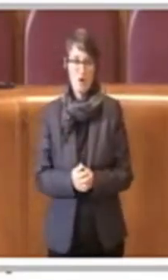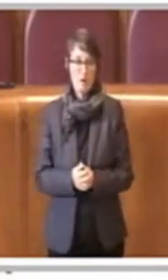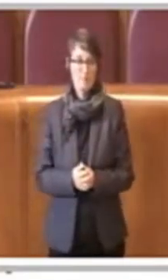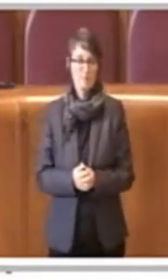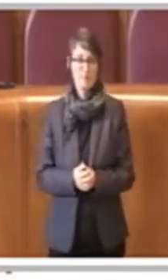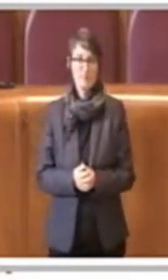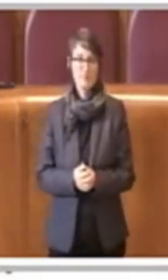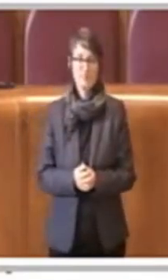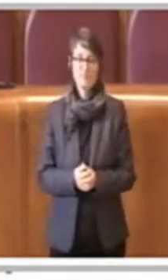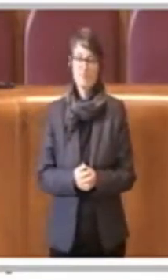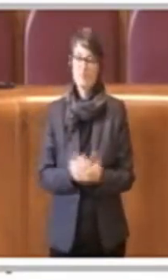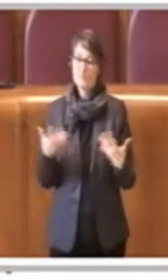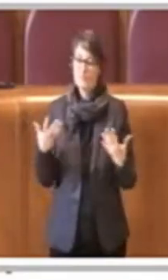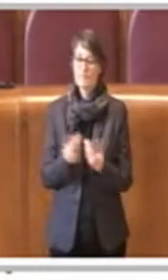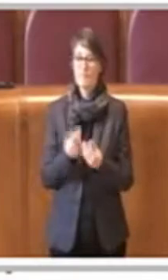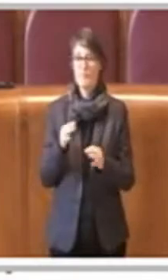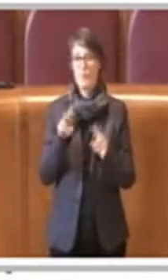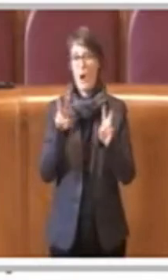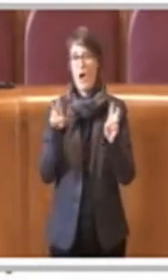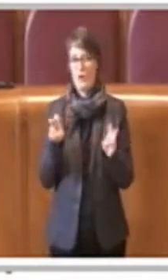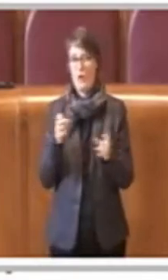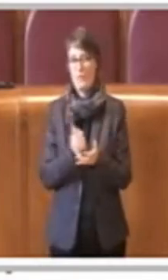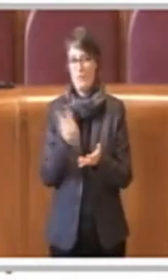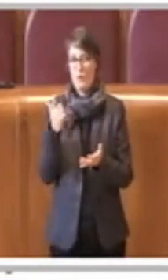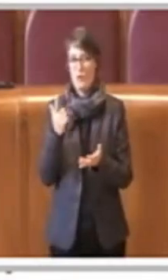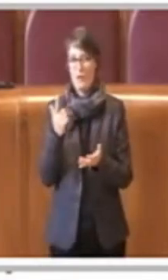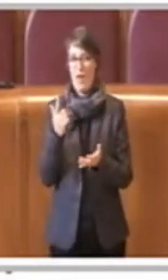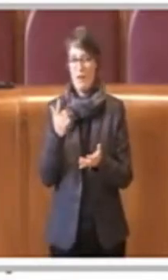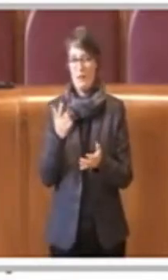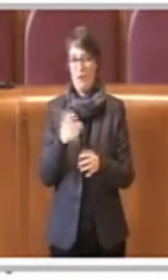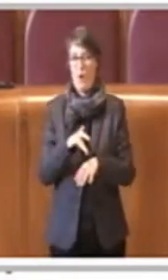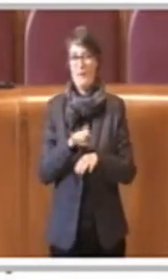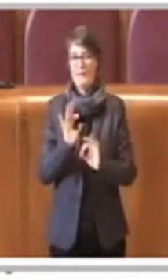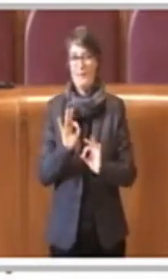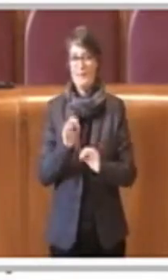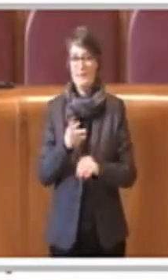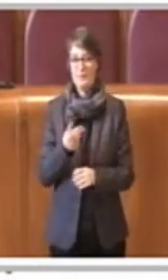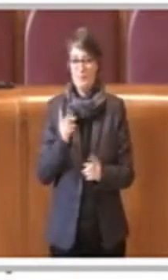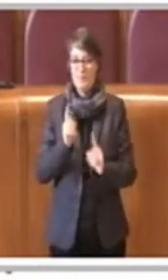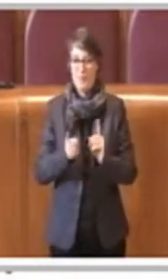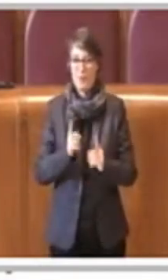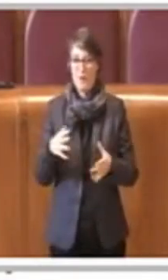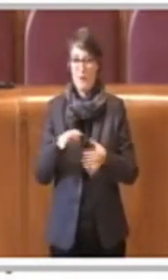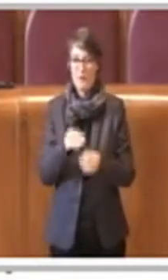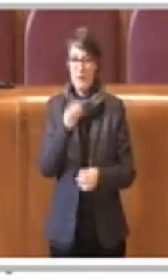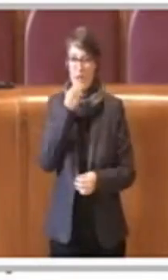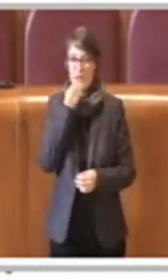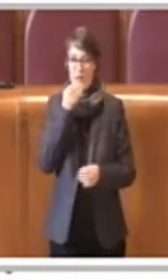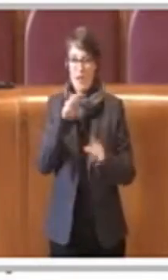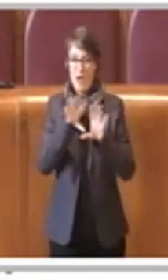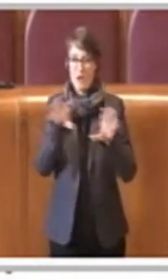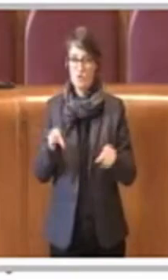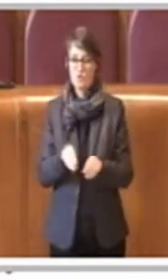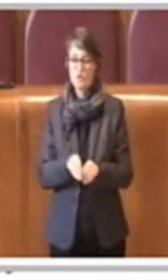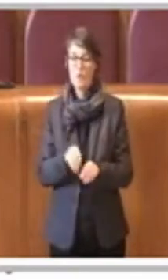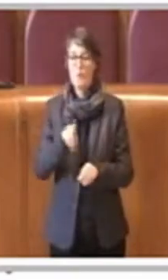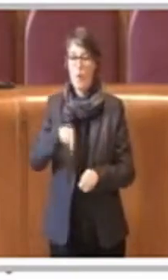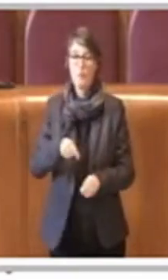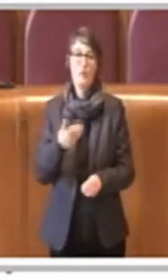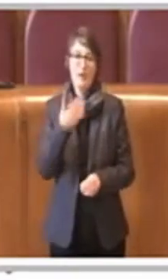unita su un tema sensibile come quello della politica del cibo e insieme ovviamente anche agli altri consiglieri firmatari.